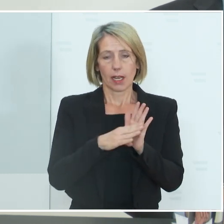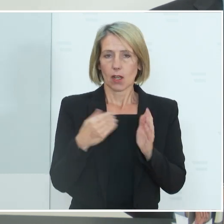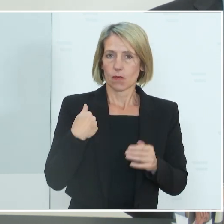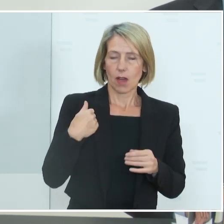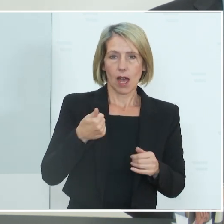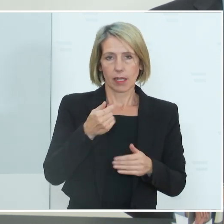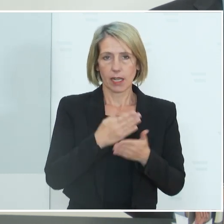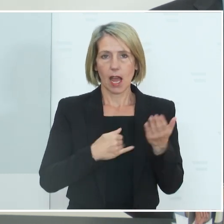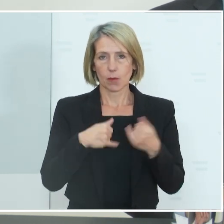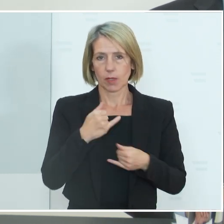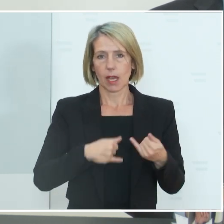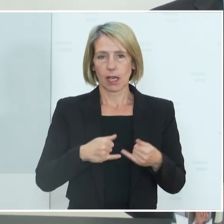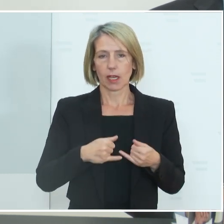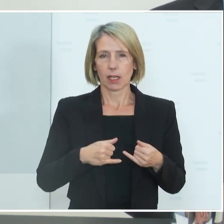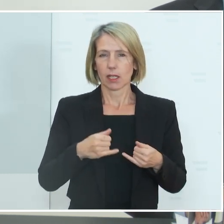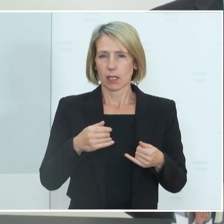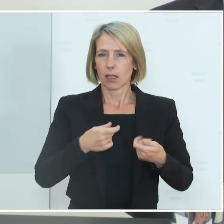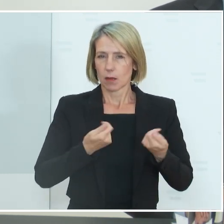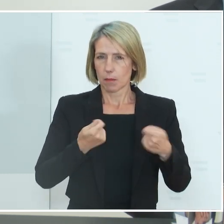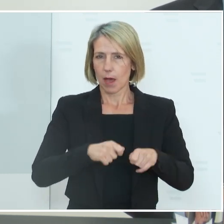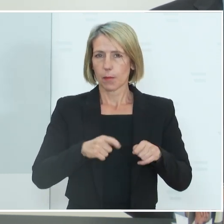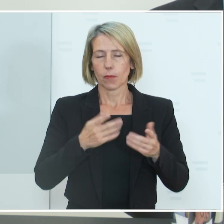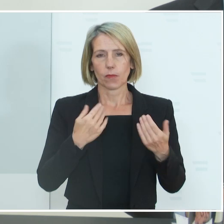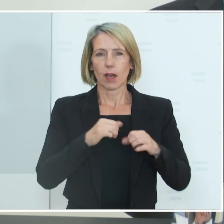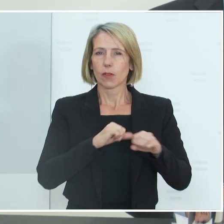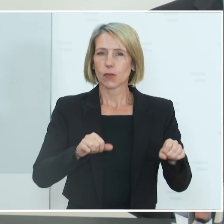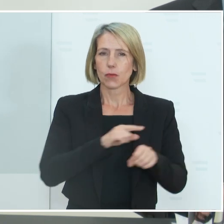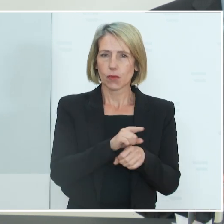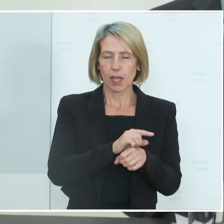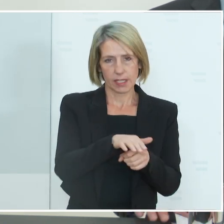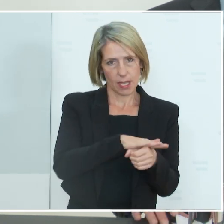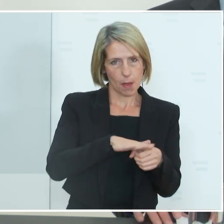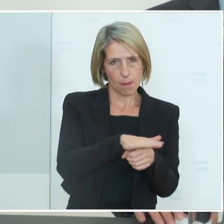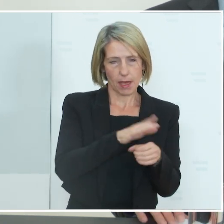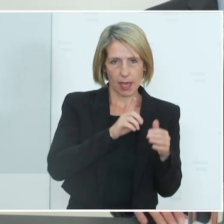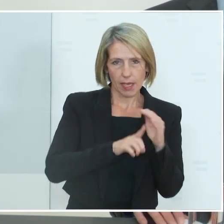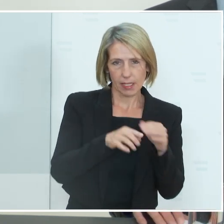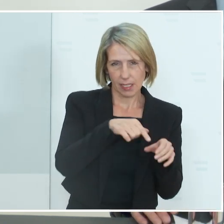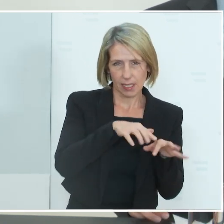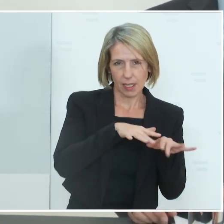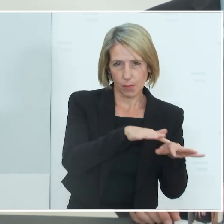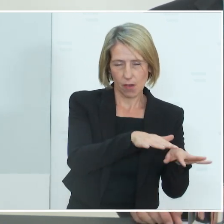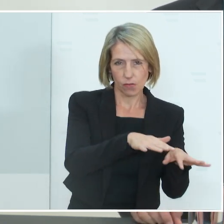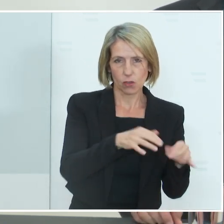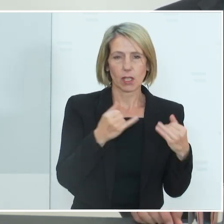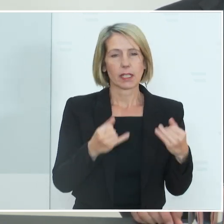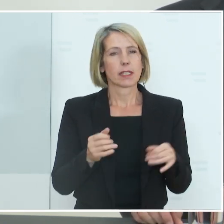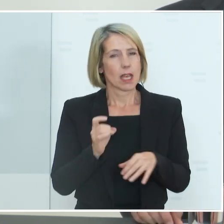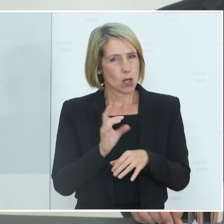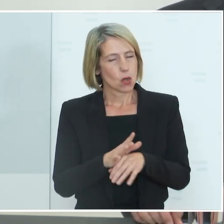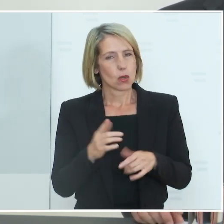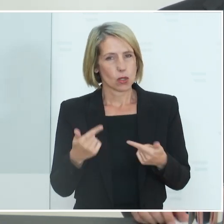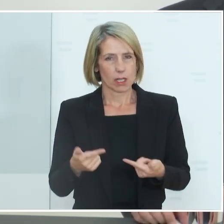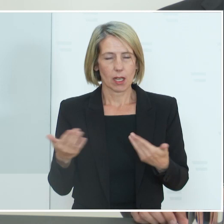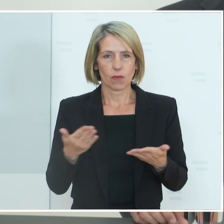erlassen worden sind, gingen in den Freizeitbereich hinein. Jetzt, wo wir in der glücklichen Lage sind, über mehr